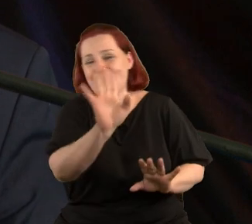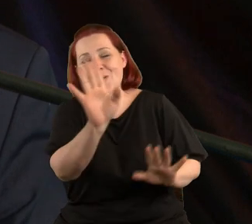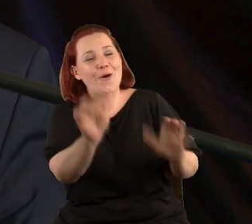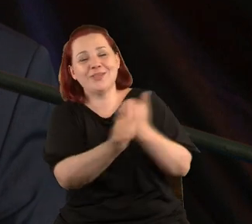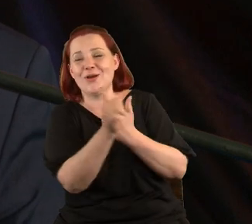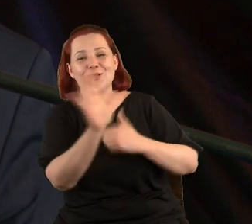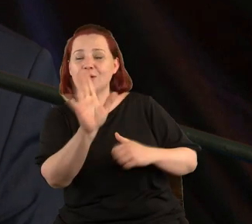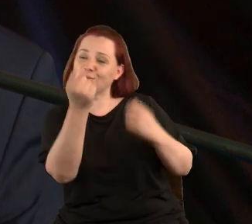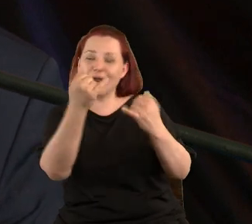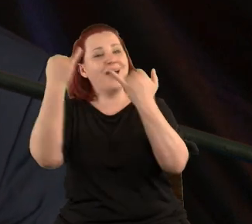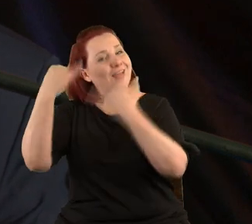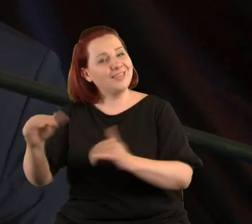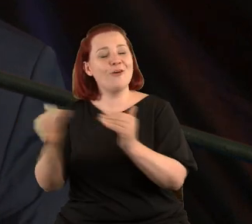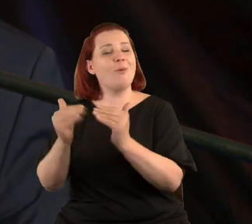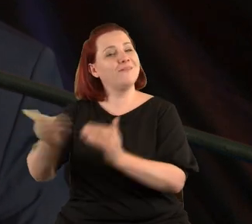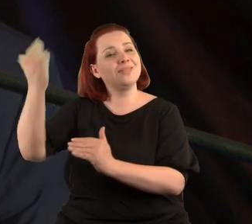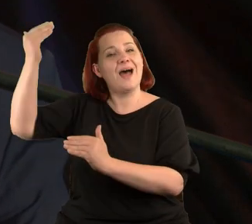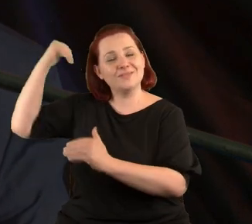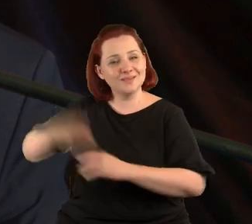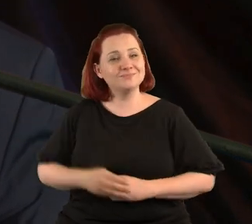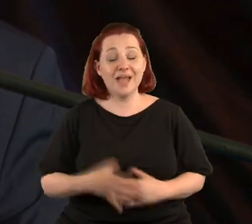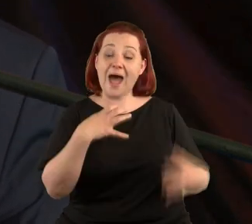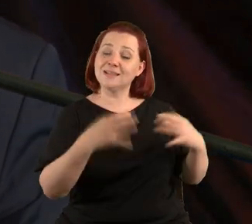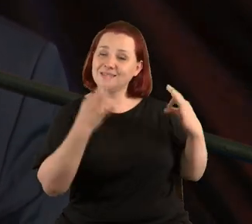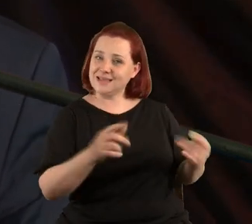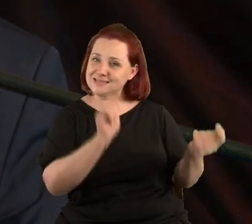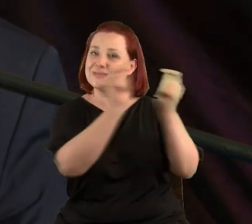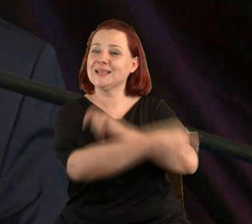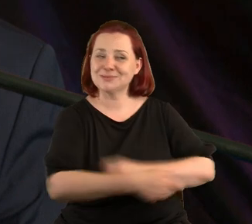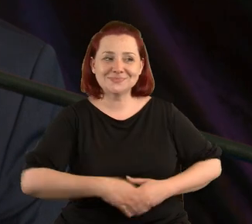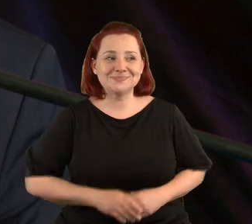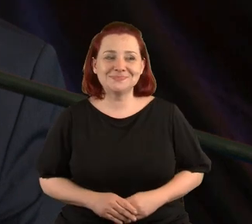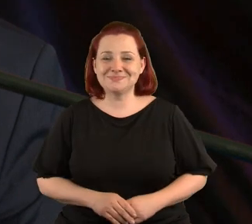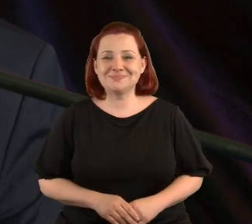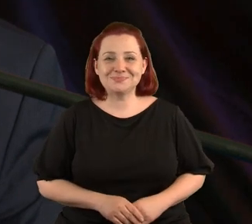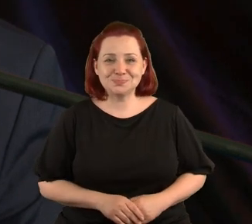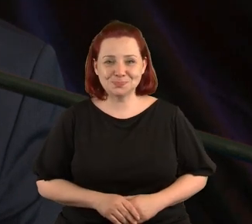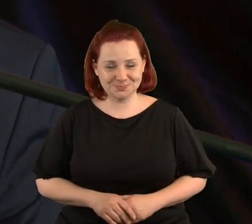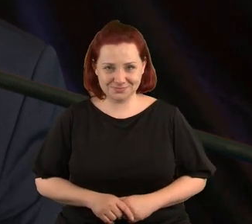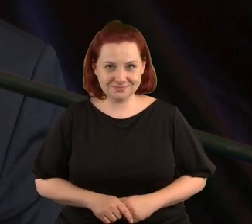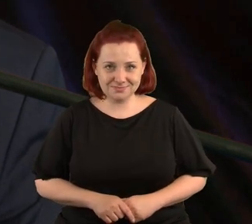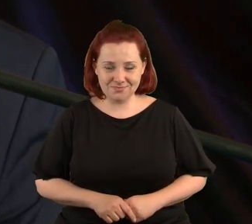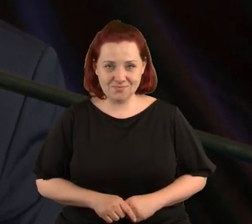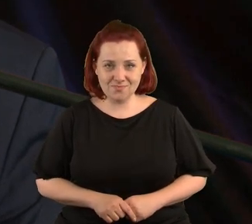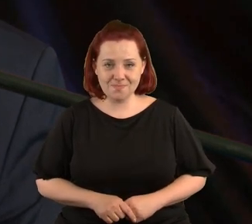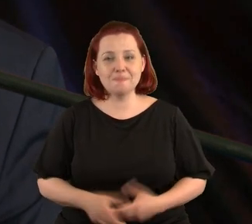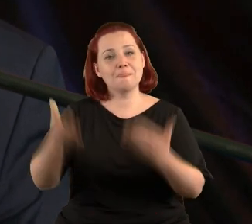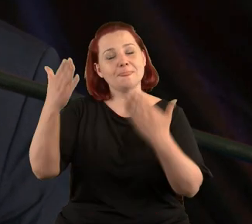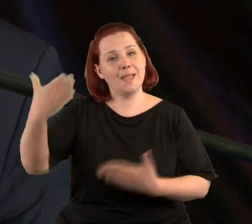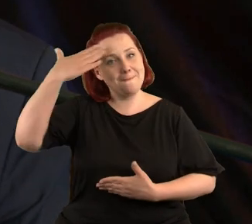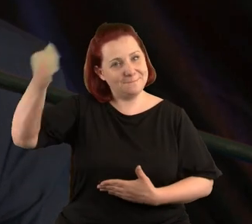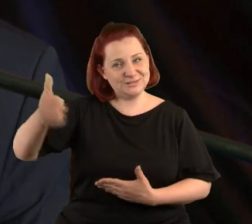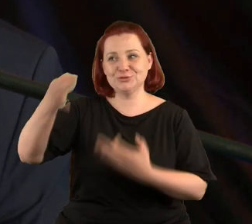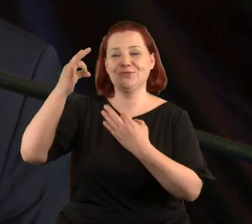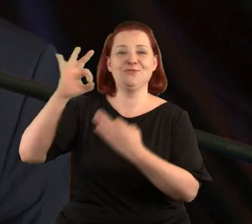inna jak kiedyś, prawda, artysta się zmienił. Proszę Państwa, mistrz i jego